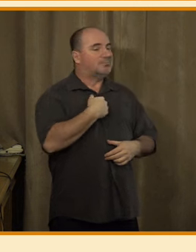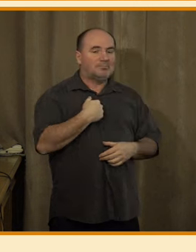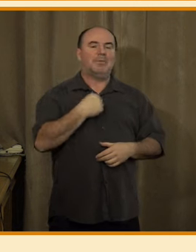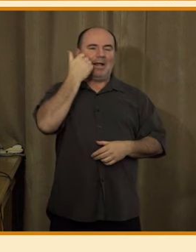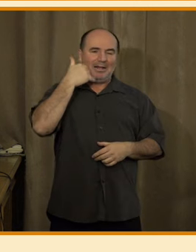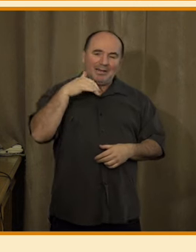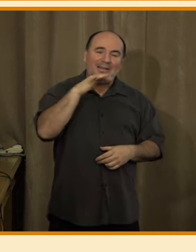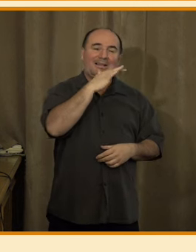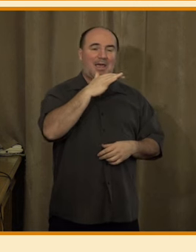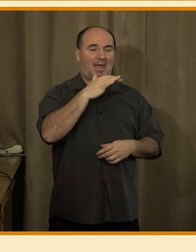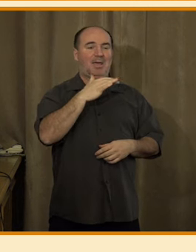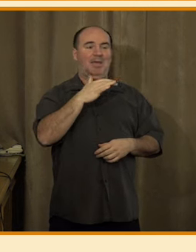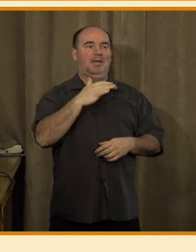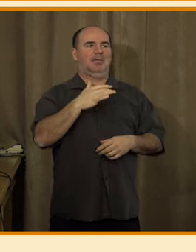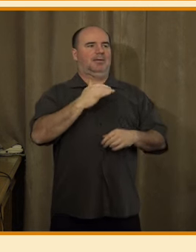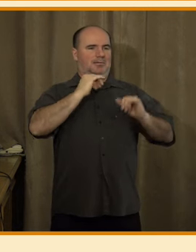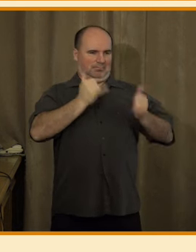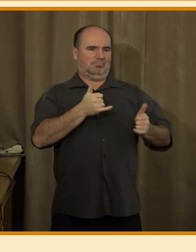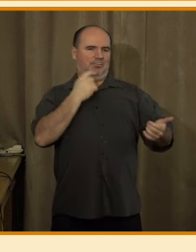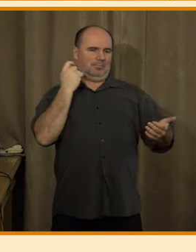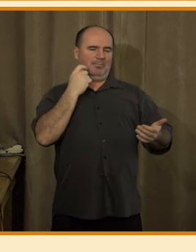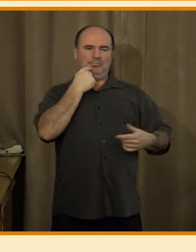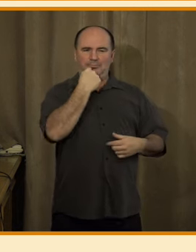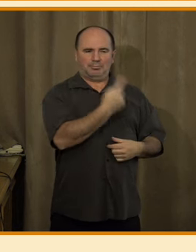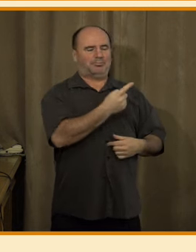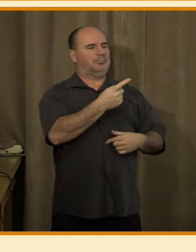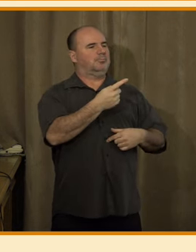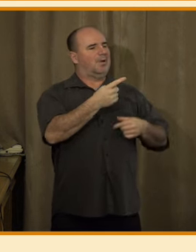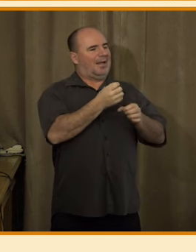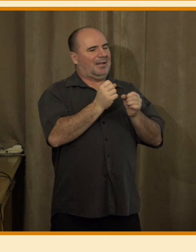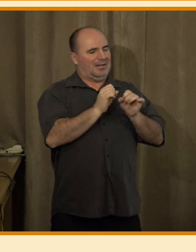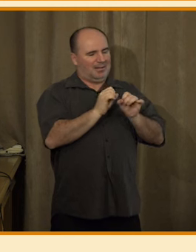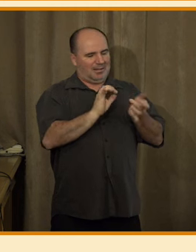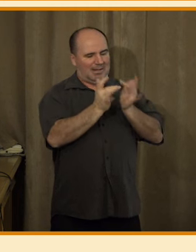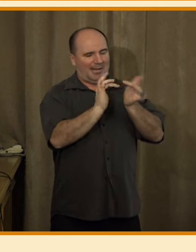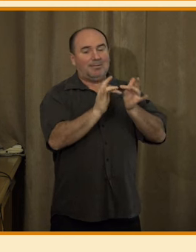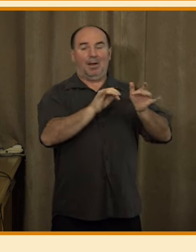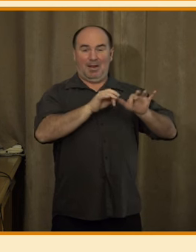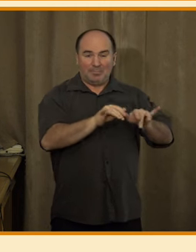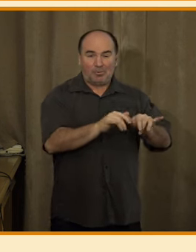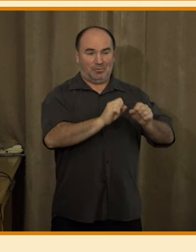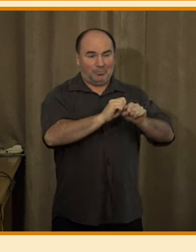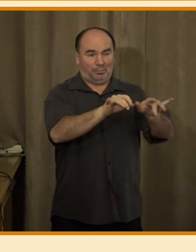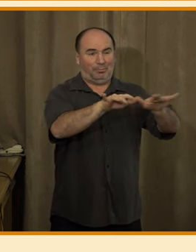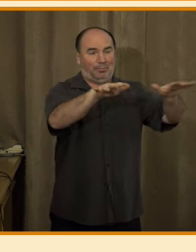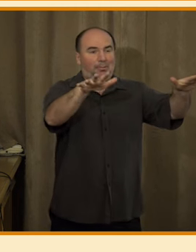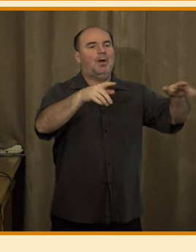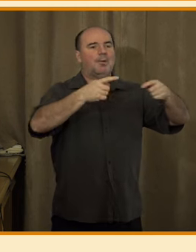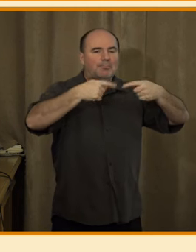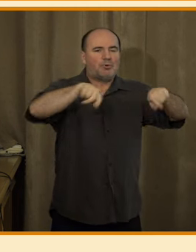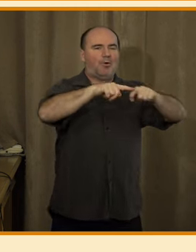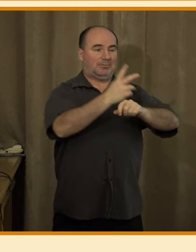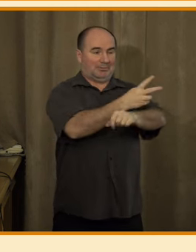že lidé zároveň říkají, že digitalizace veřejné správy je příliš pomalá. To je ten čtvrtý řádek.